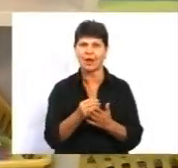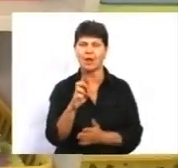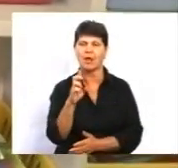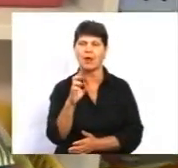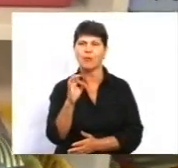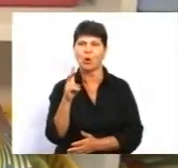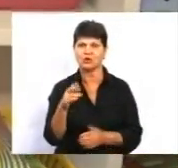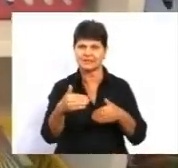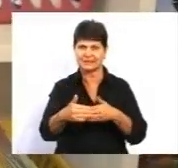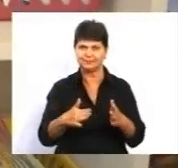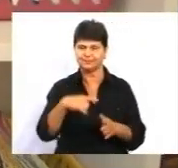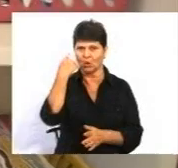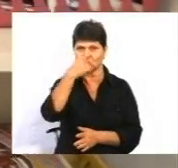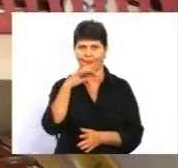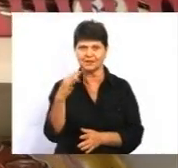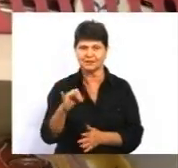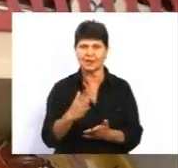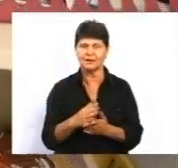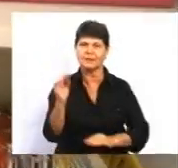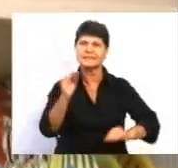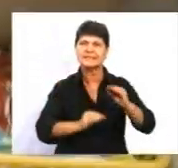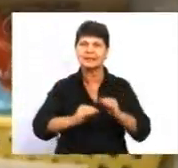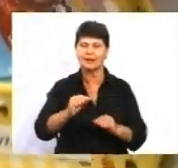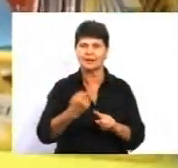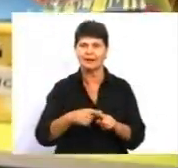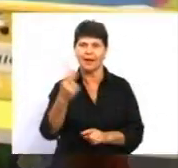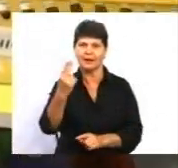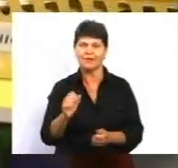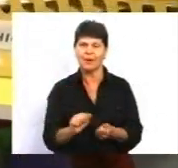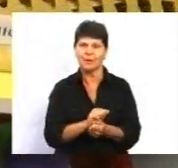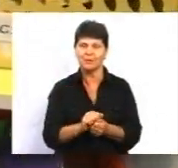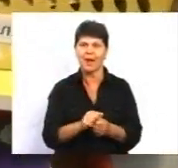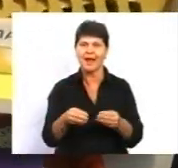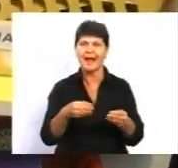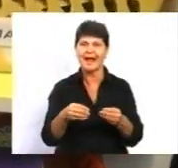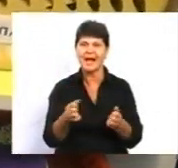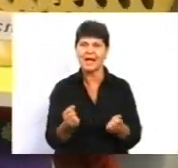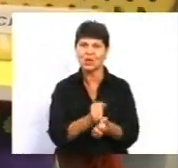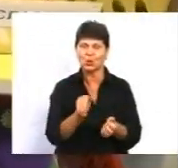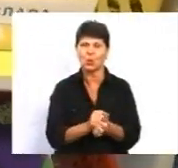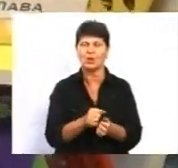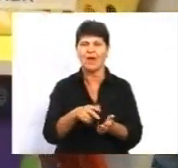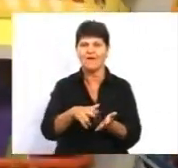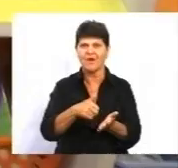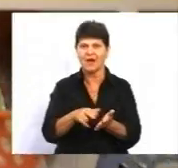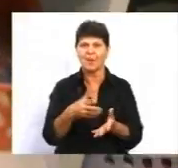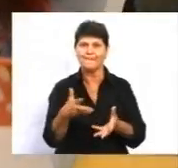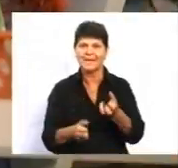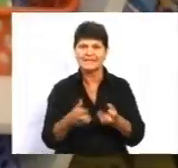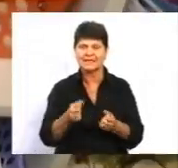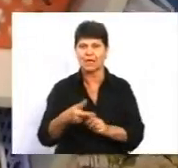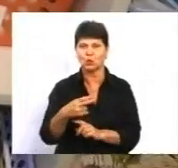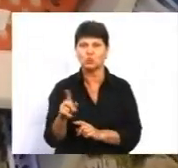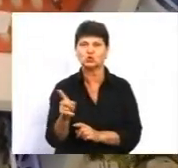Вона тут складає всі свої особисті речі. Це кольоровий папір, картон, фарби, пластелі, ножниці і все, що їм